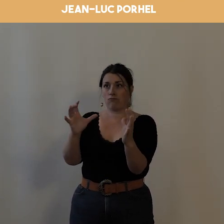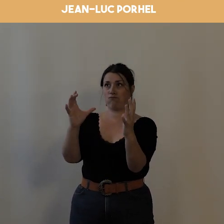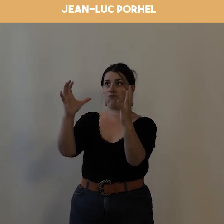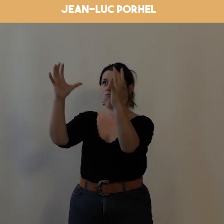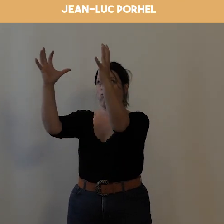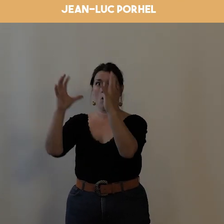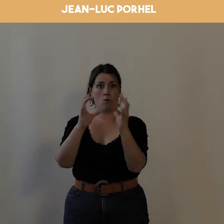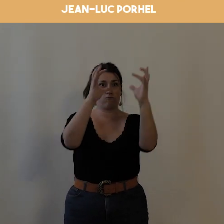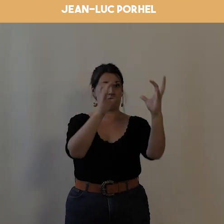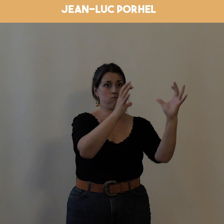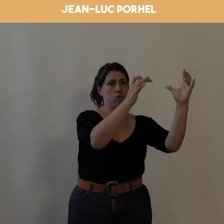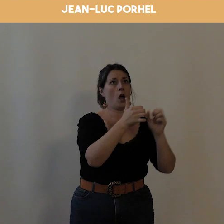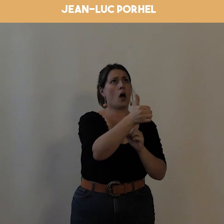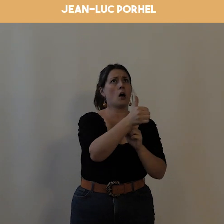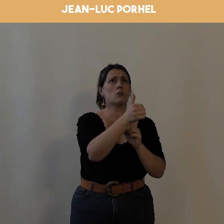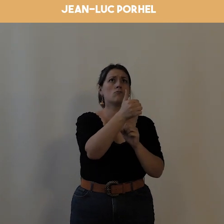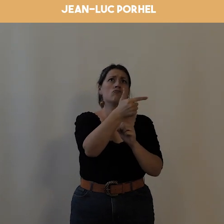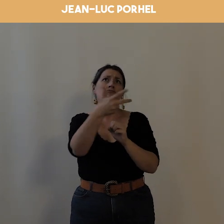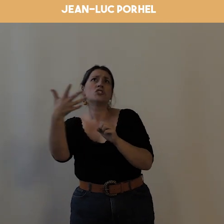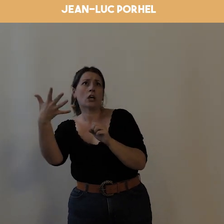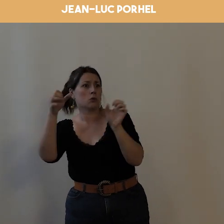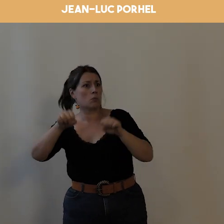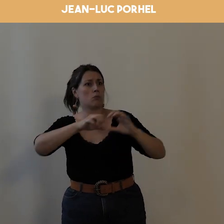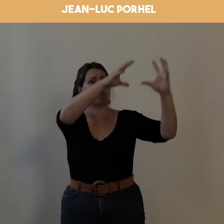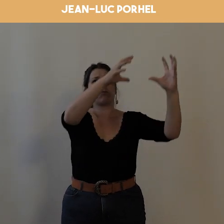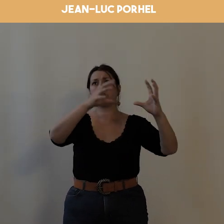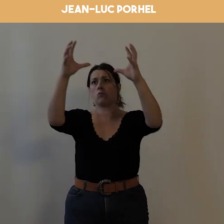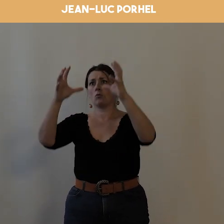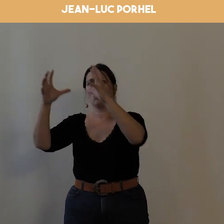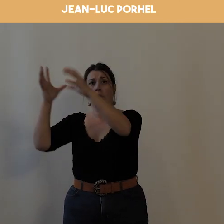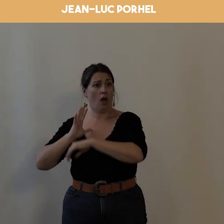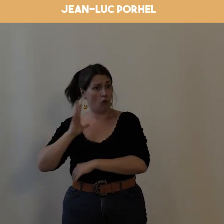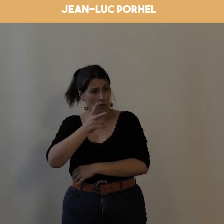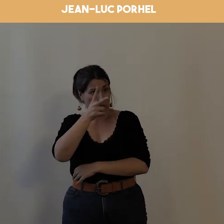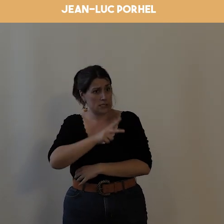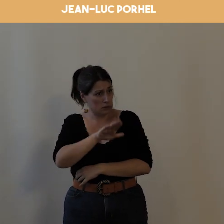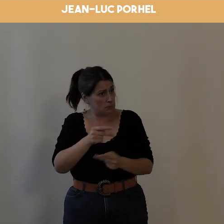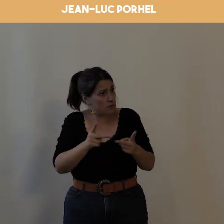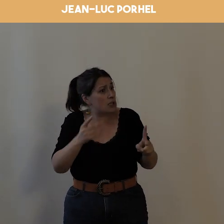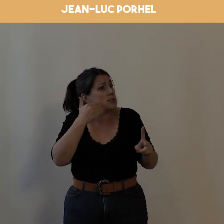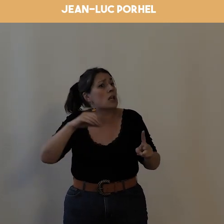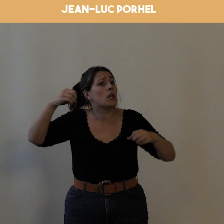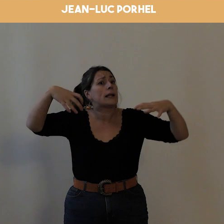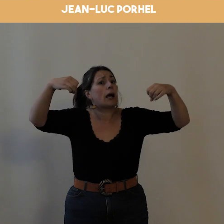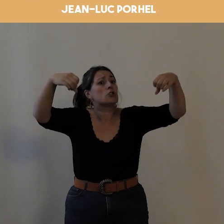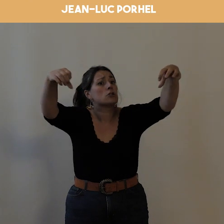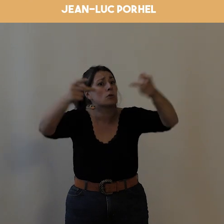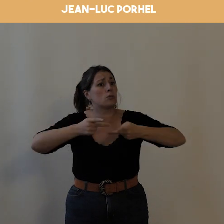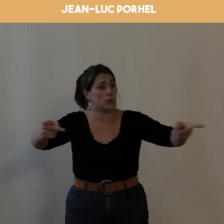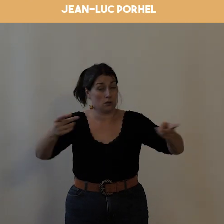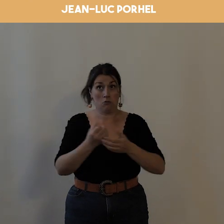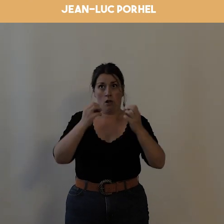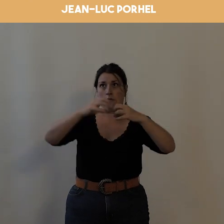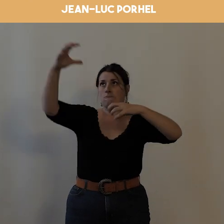ballons gonflés au gaz, au gaz de ville, au gaz qui servait à l'éclairage public, et ça donne lieu à des prouesses sportives.